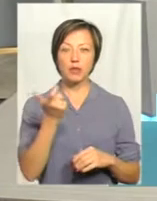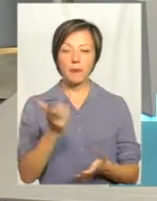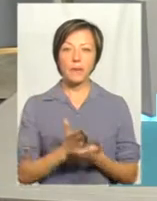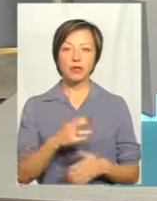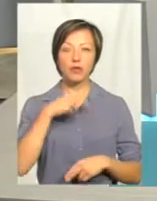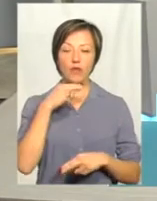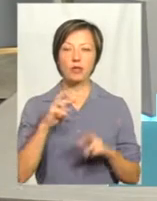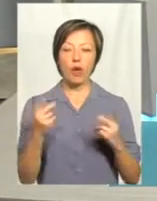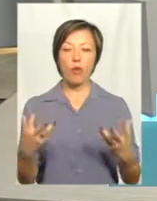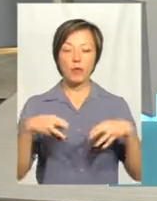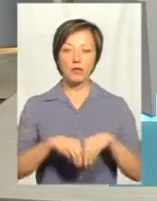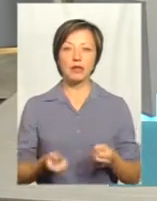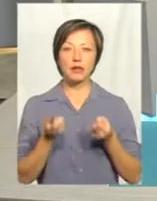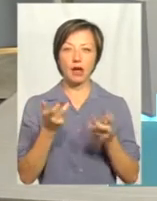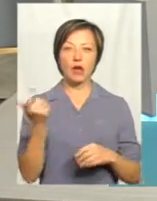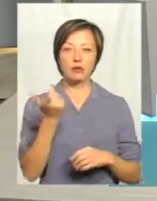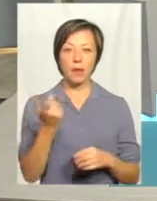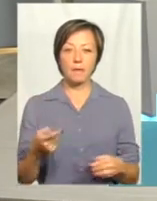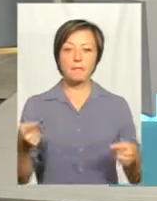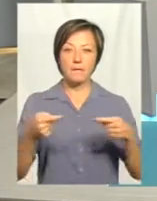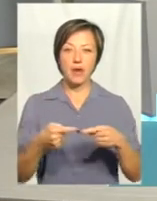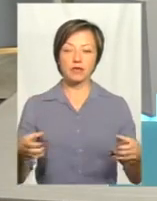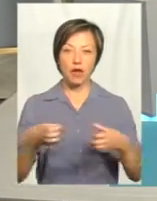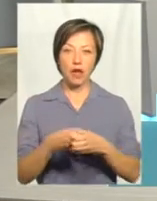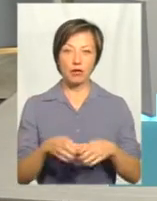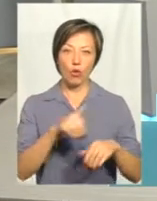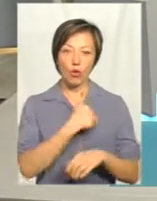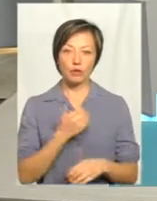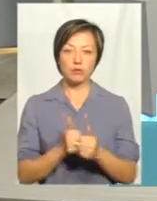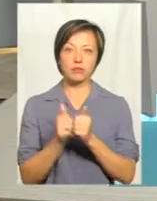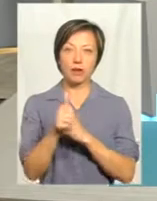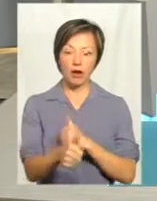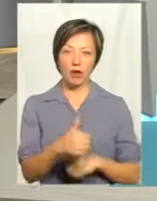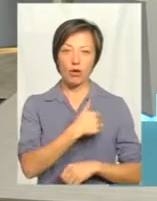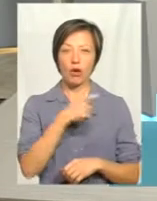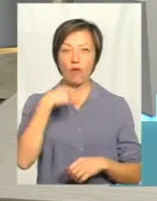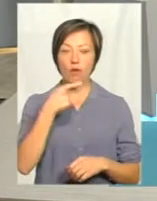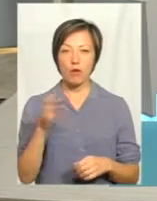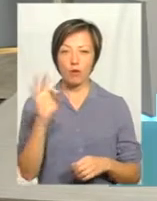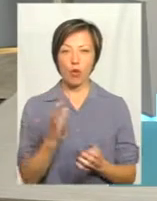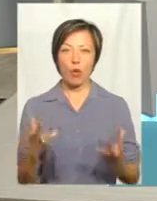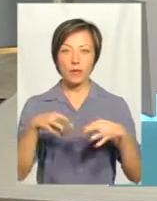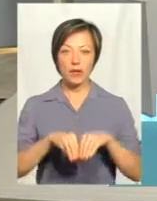увазі, як об'єднати декілька господарств, якийсь певний кластер. А цього року ми вже хочемо йти далі. Тобто ми говоримо про об'єднання,